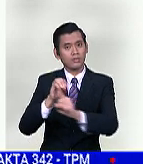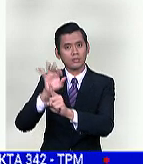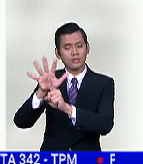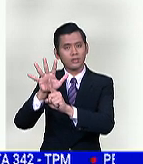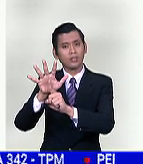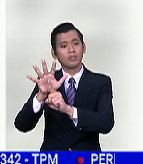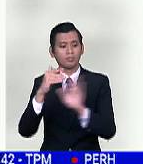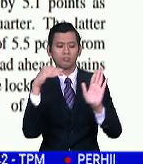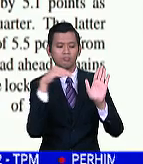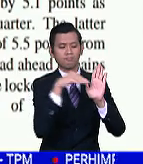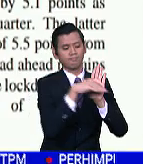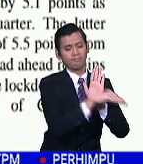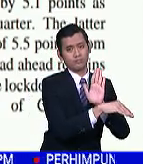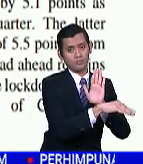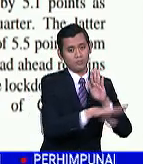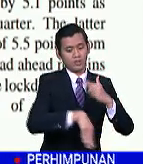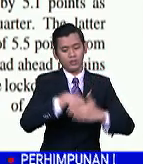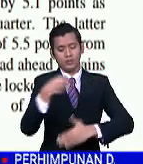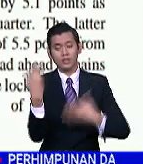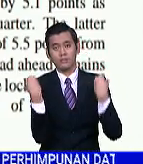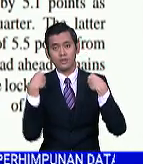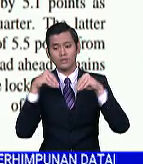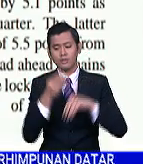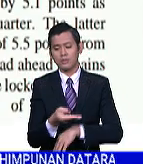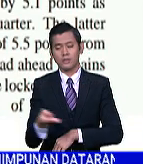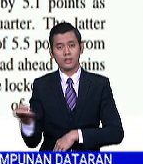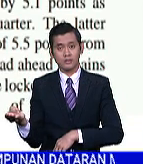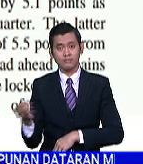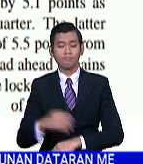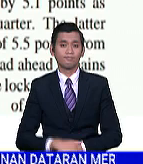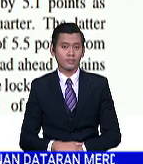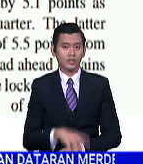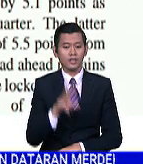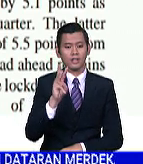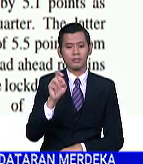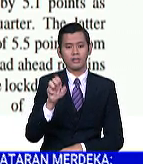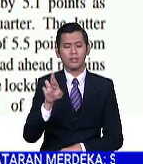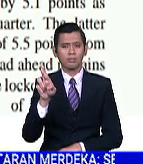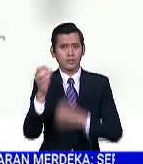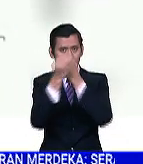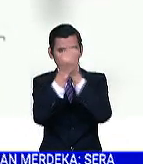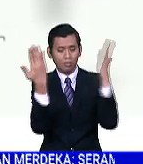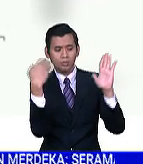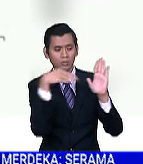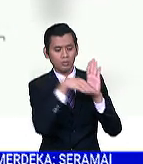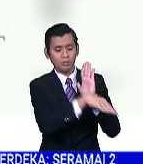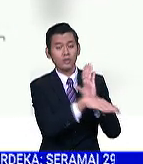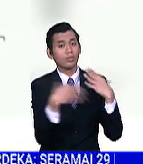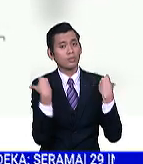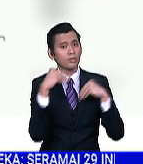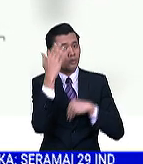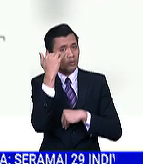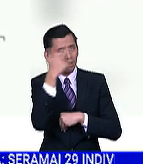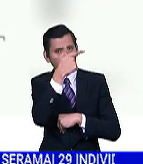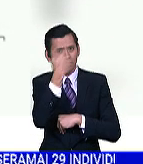negatif terhadap prestasi pengeluaran dan penjualan industri pembuatan. MIR turut mendedahkan penurunan jualan disebabkan